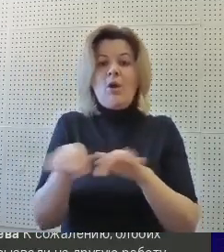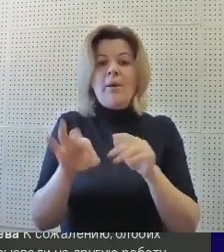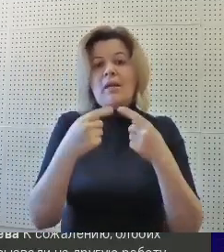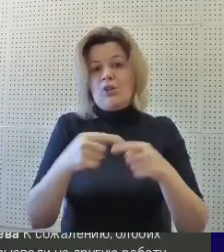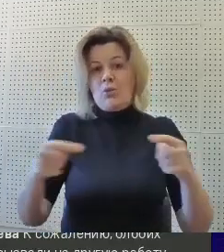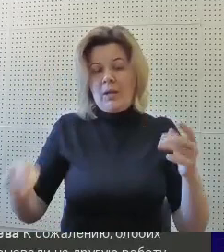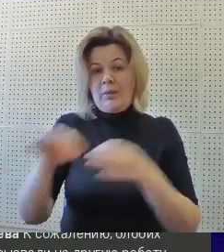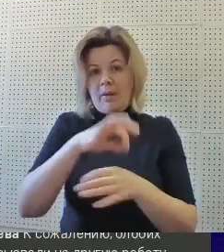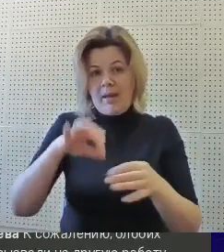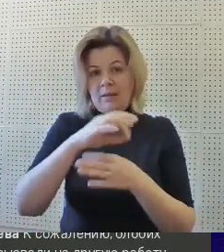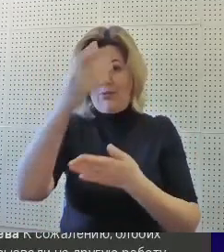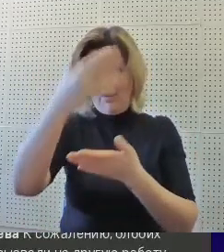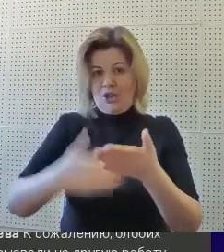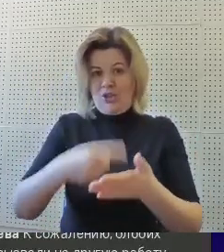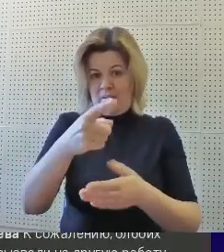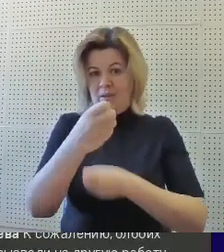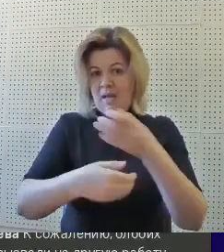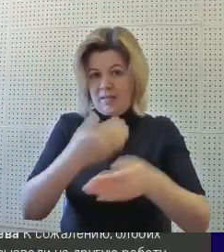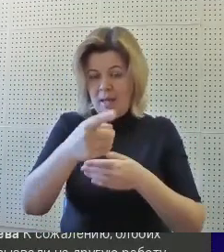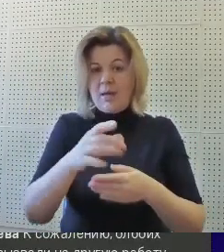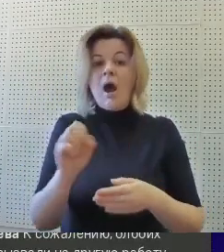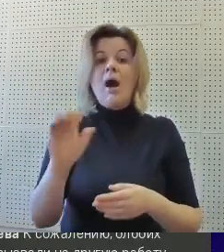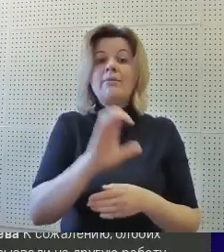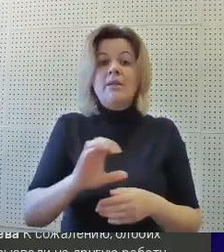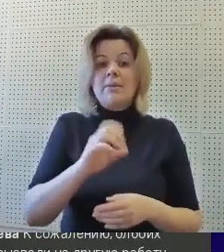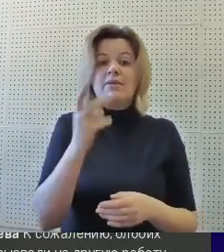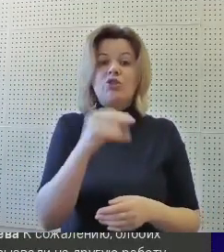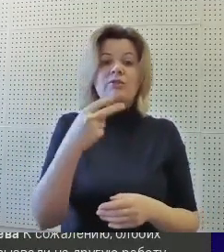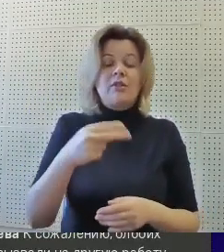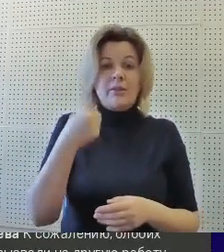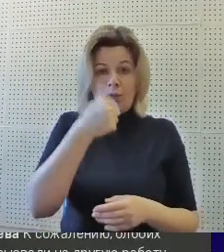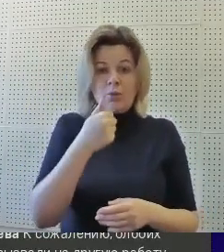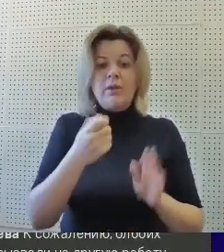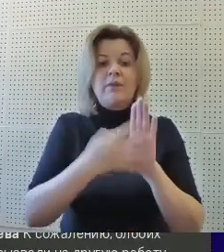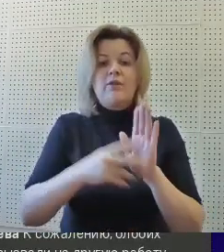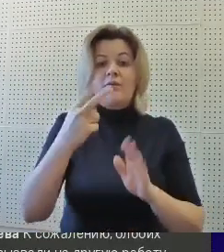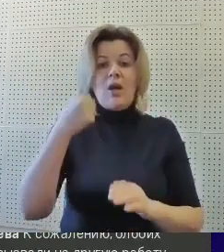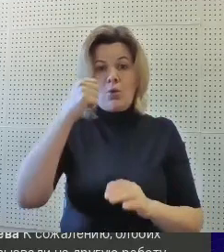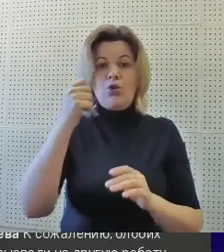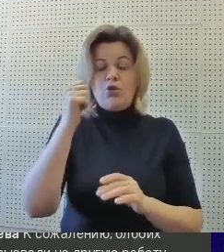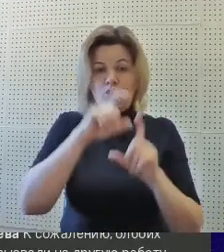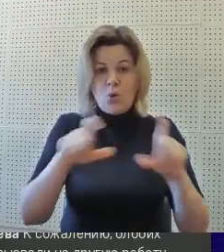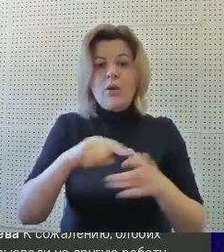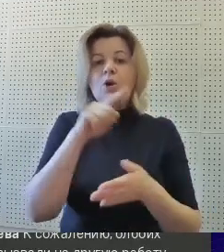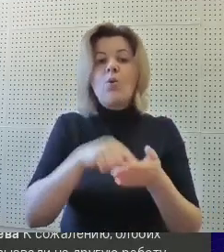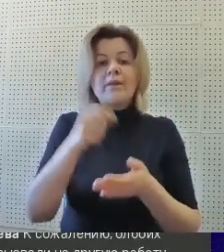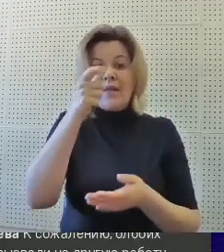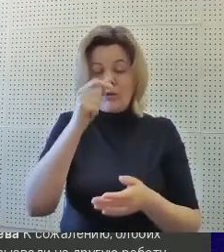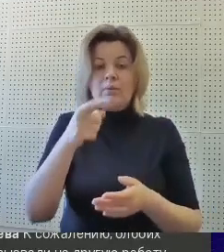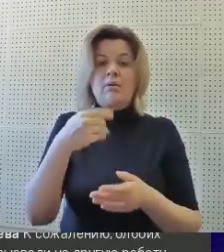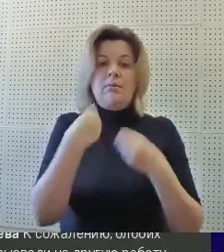проектов, перечисленных на слайде. А в сентябре 2020 года 92-й школе города Екатеринбурга